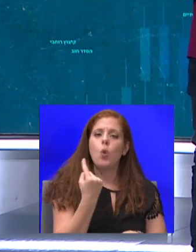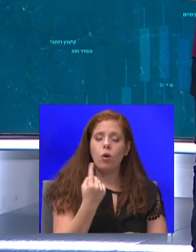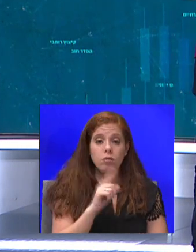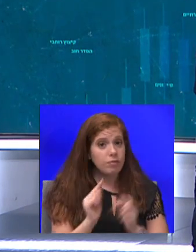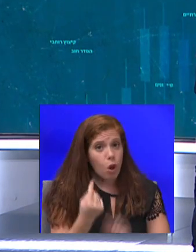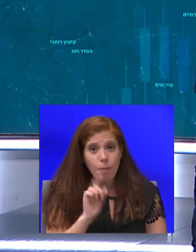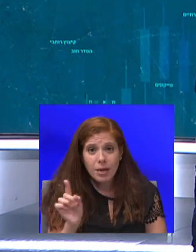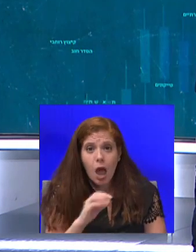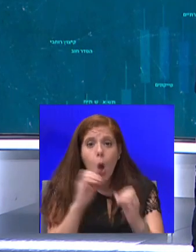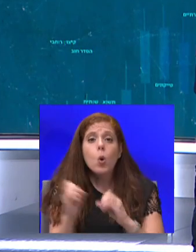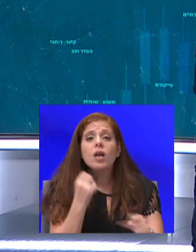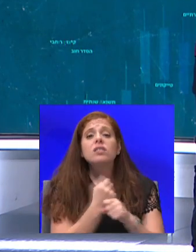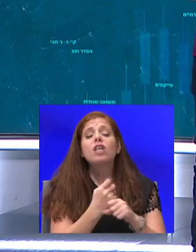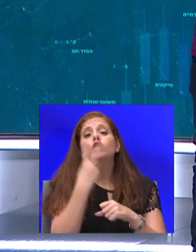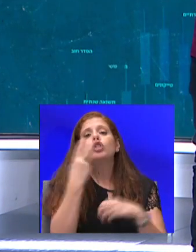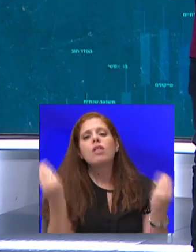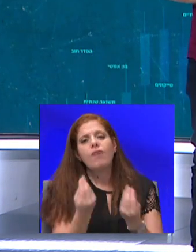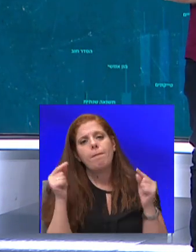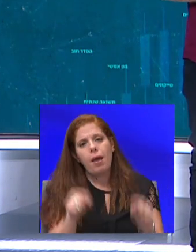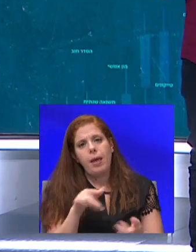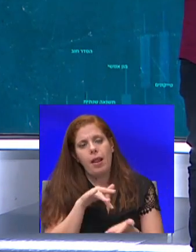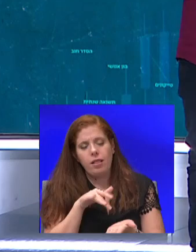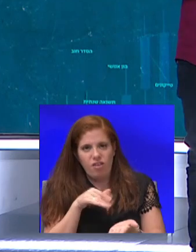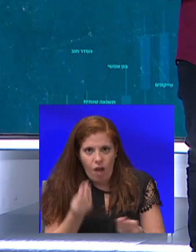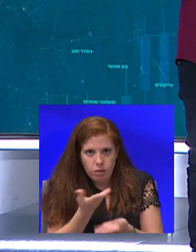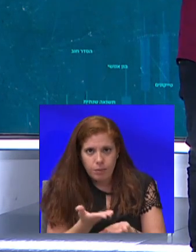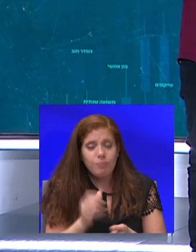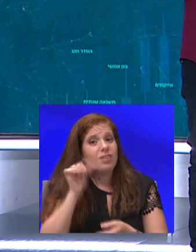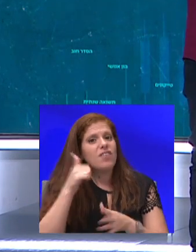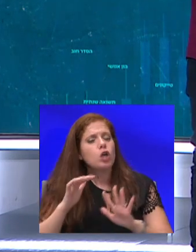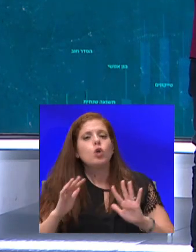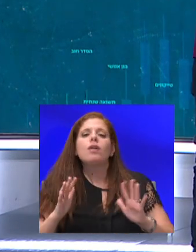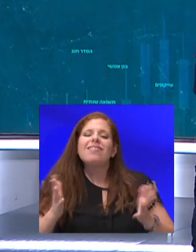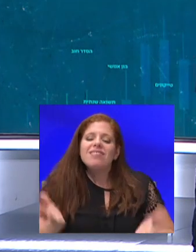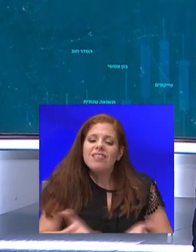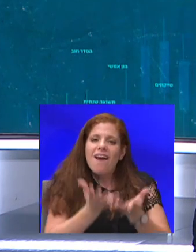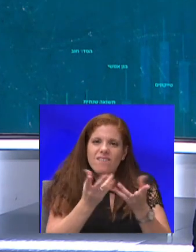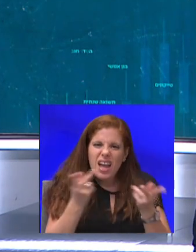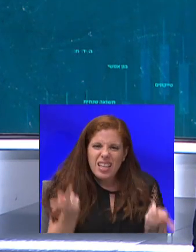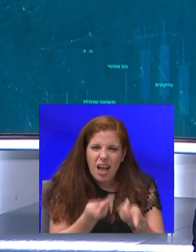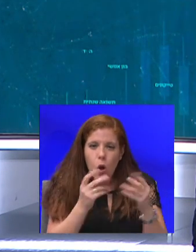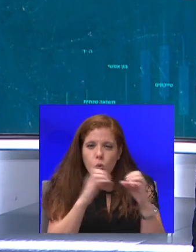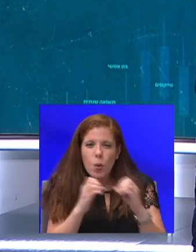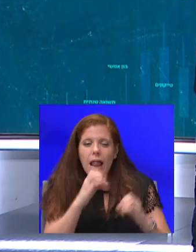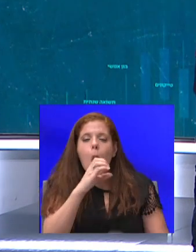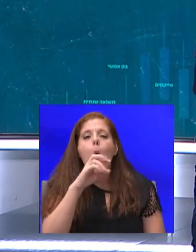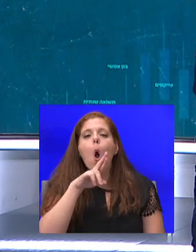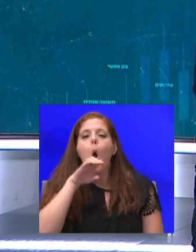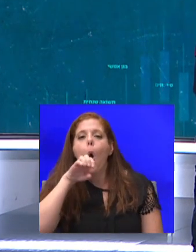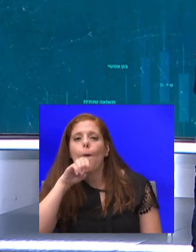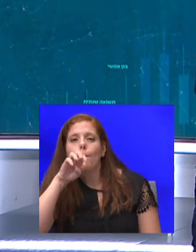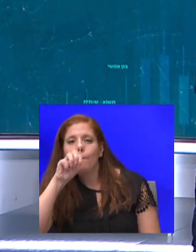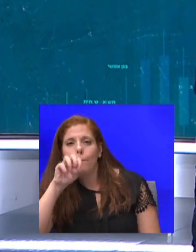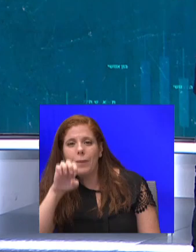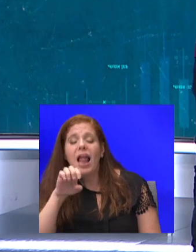להגיע לנתון הזה. דבר ראשון, היא דחפה את הדפדפן שלה, גוגל קרום, להיות הדפדפן העיקרי שבו אתם משתמשים. איך היא